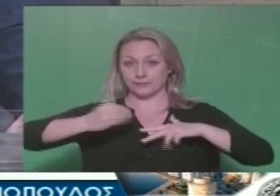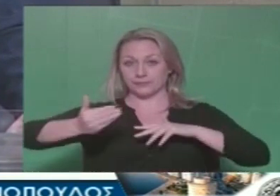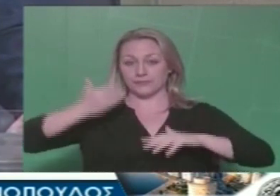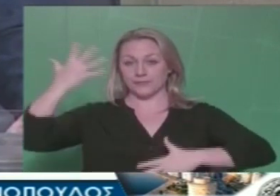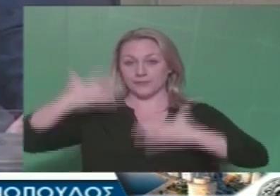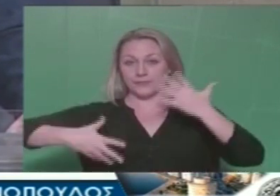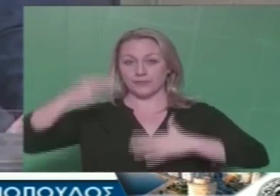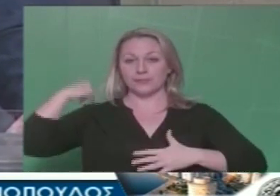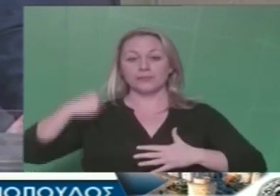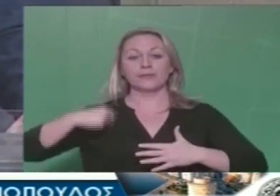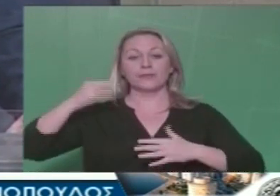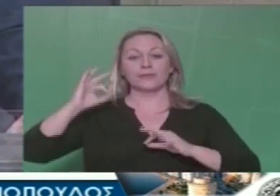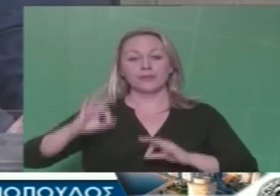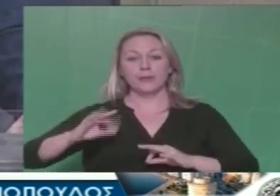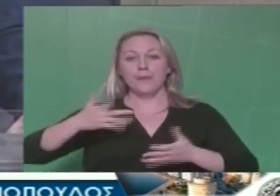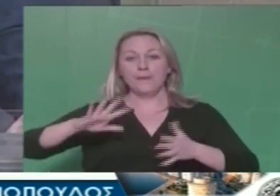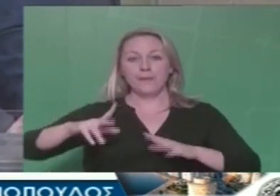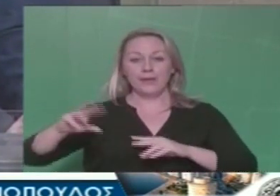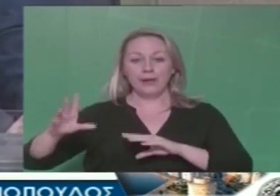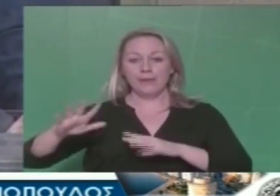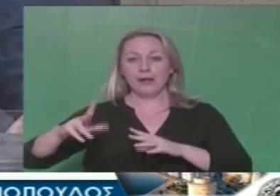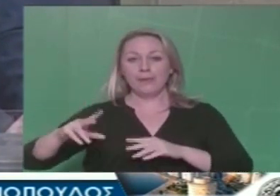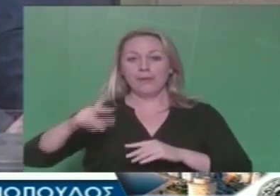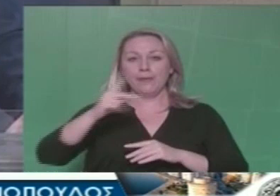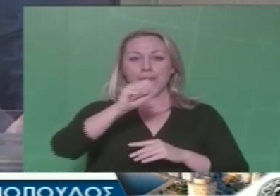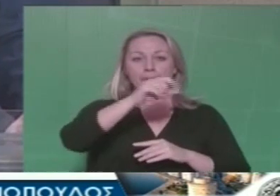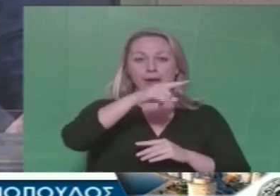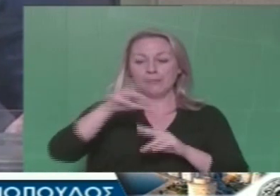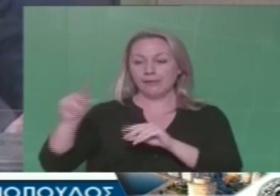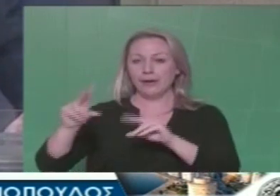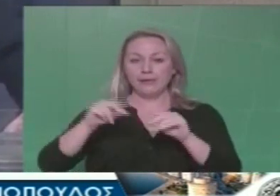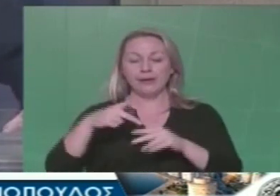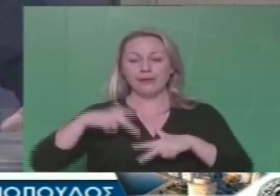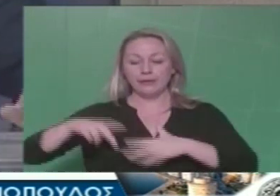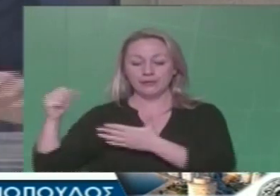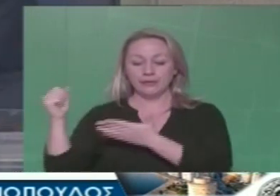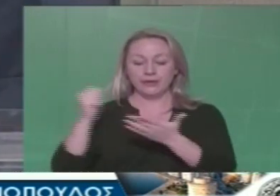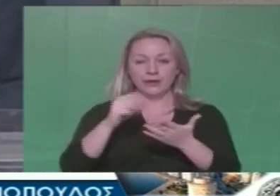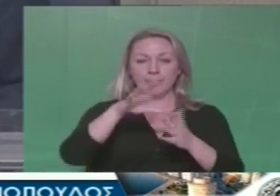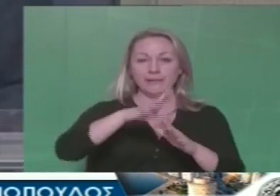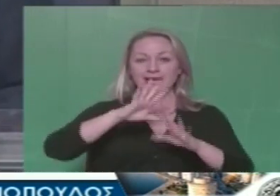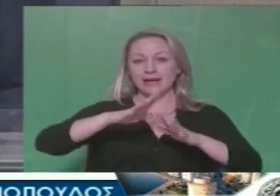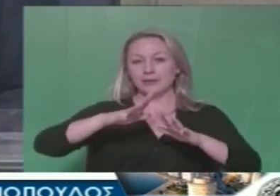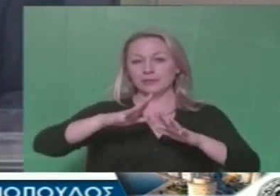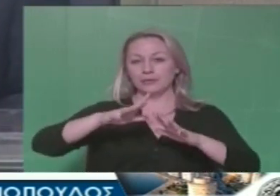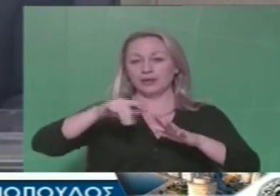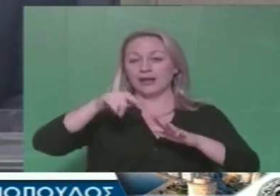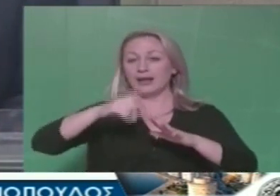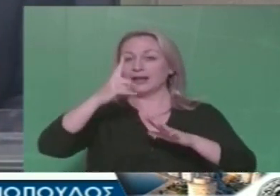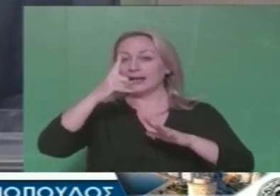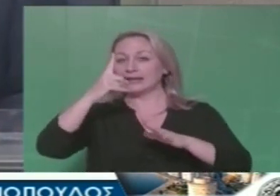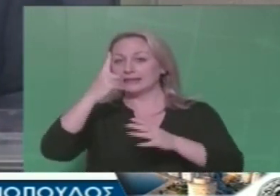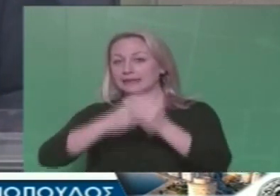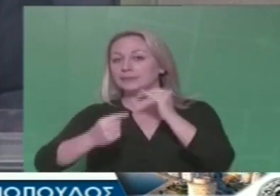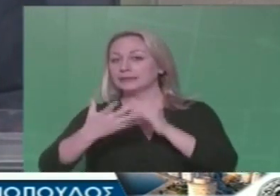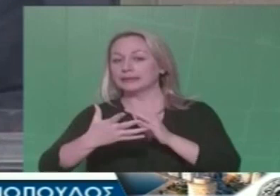αναφέρεται, παραμένουμε περίπου στα ίδια επίπεδα των ΚΑΠ, δηλαδή της κρατικής επιδότησης προς τους Δήμους. Μας ξεφεύγει όμως κάτι,